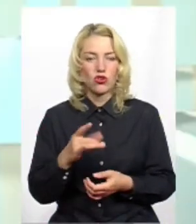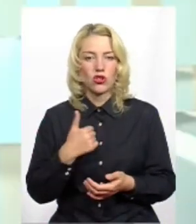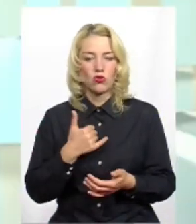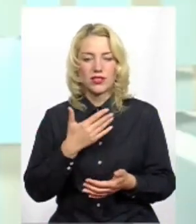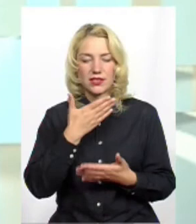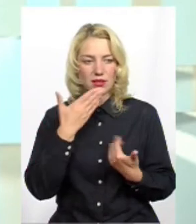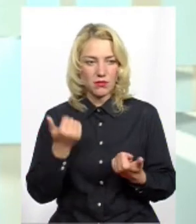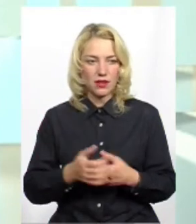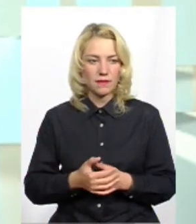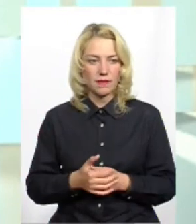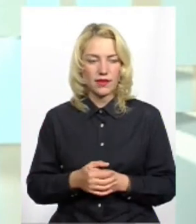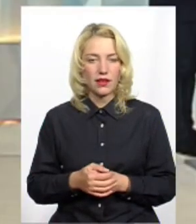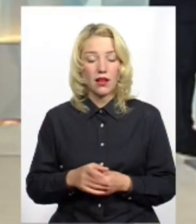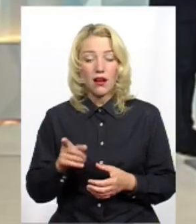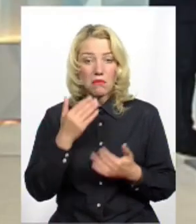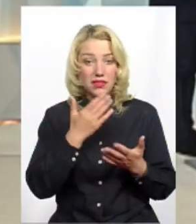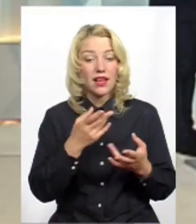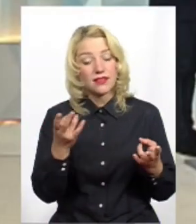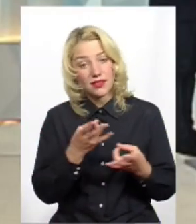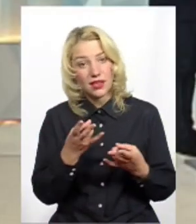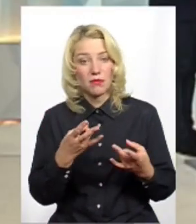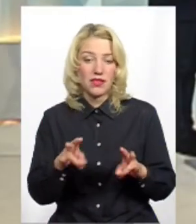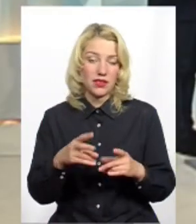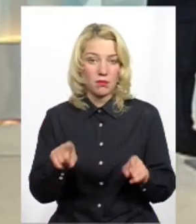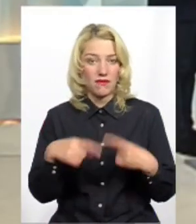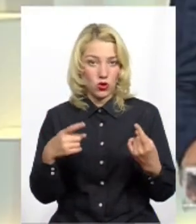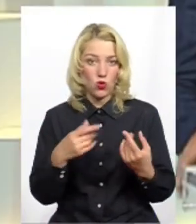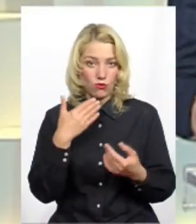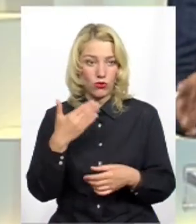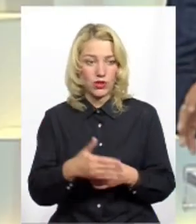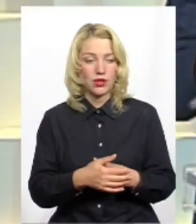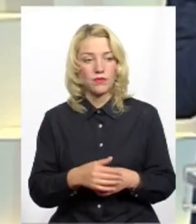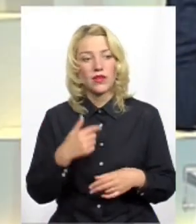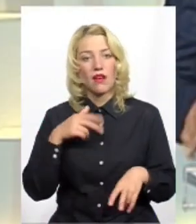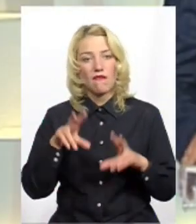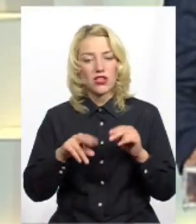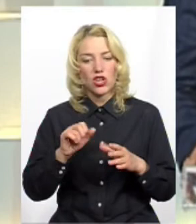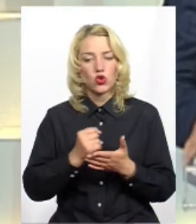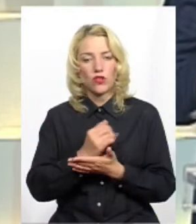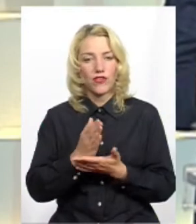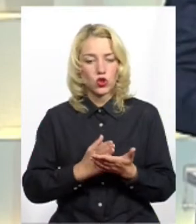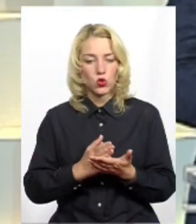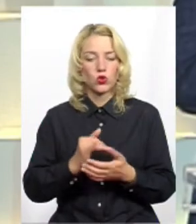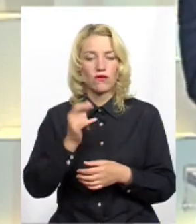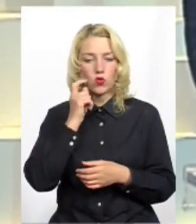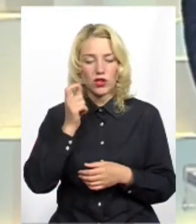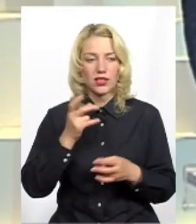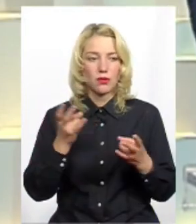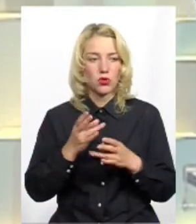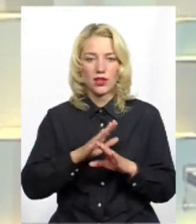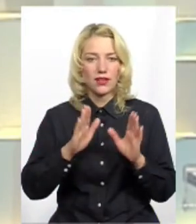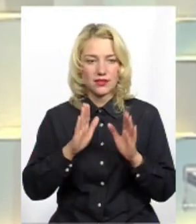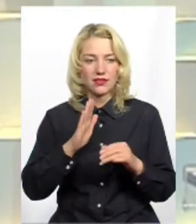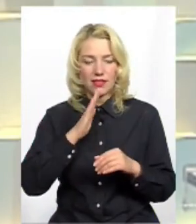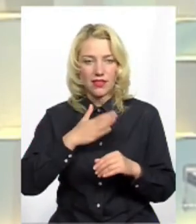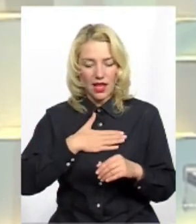Назважно, чи варто його відновлювати, як ви вважаєте? Я вважаю, що інфраструктура в Україні потребує не тільки це, не